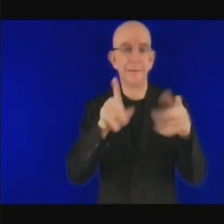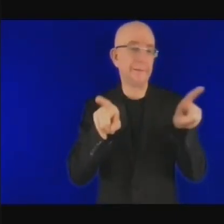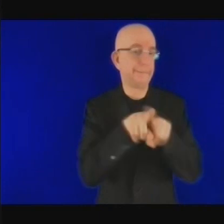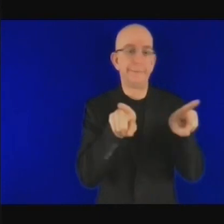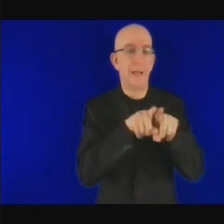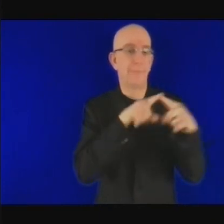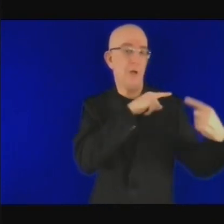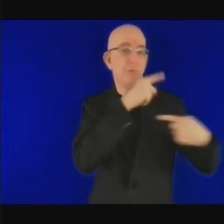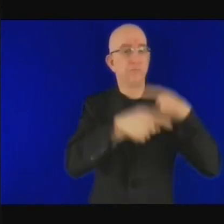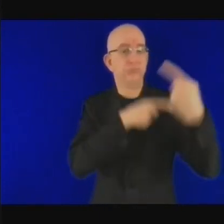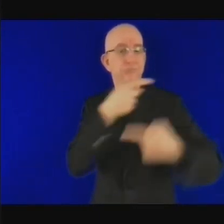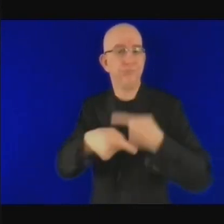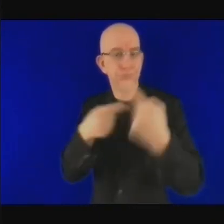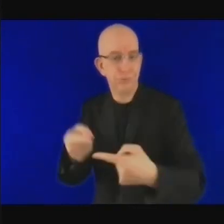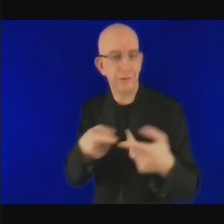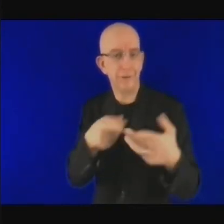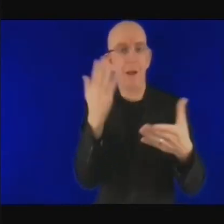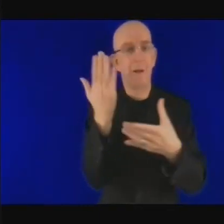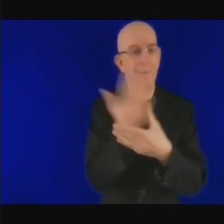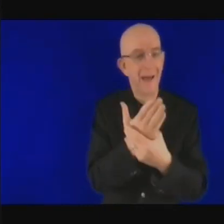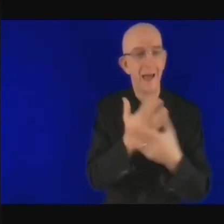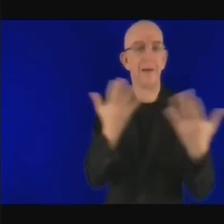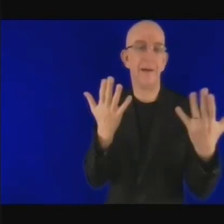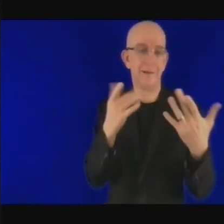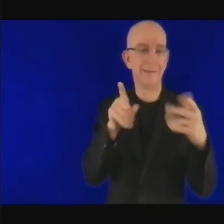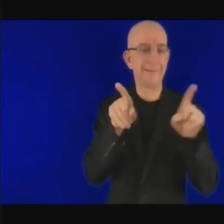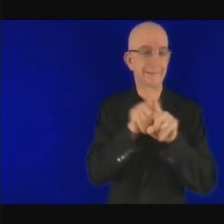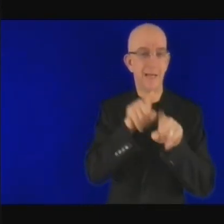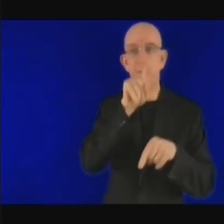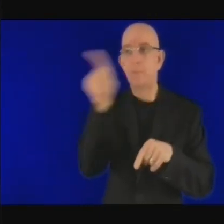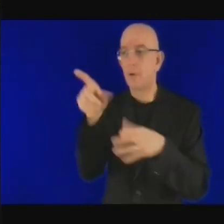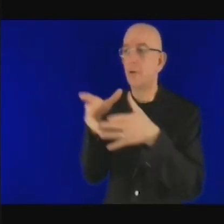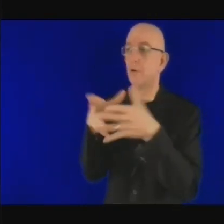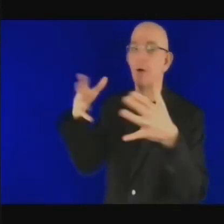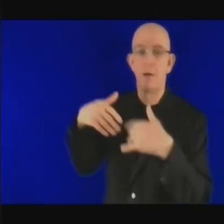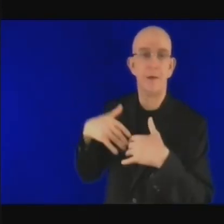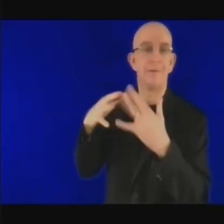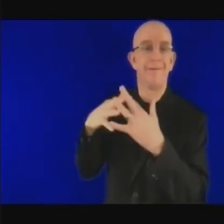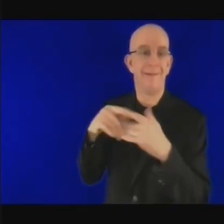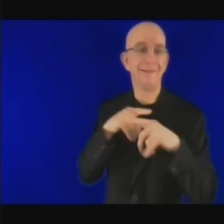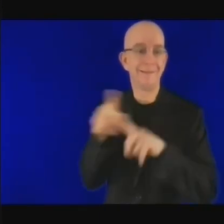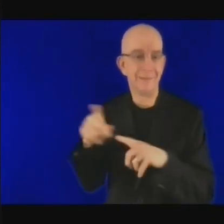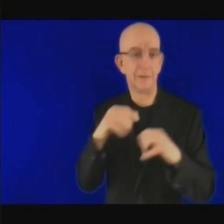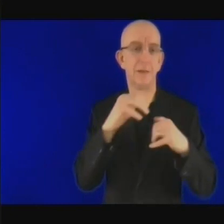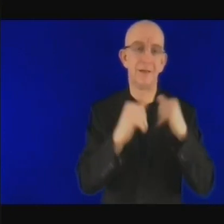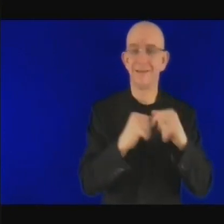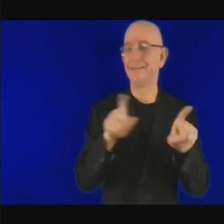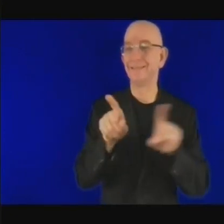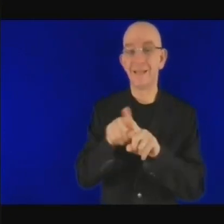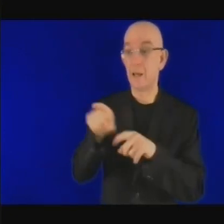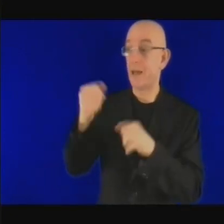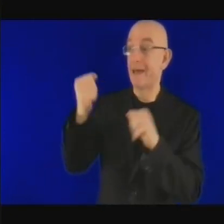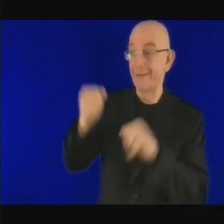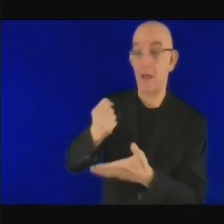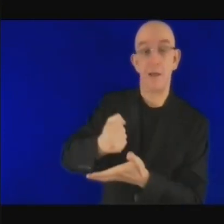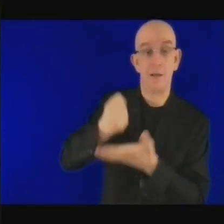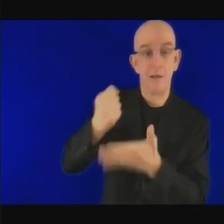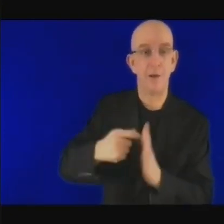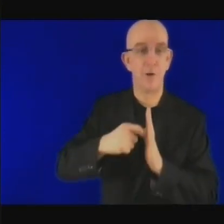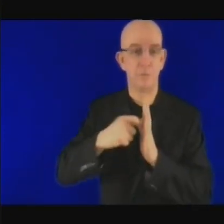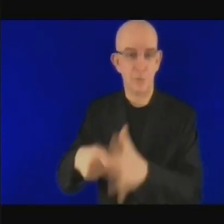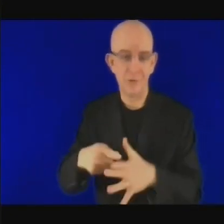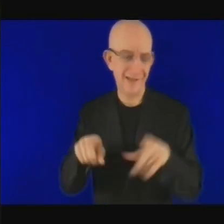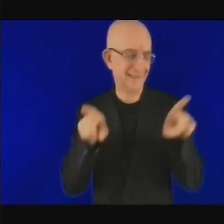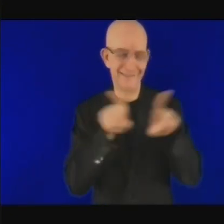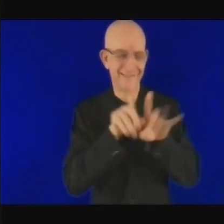des grandes sociétés avec des projets structurés et bancables mais avant d'en arriver là avant d'en arriver à ces banques du point de vue du secteur